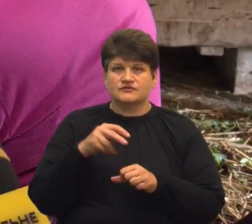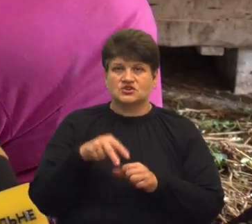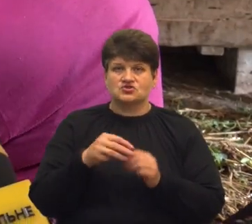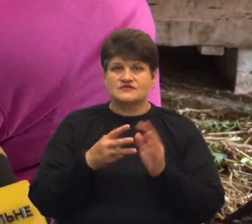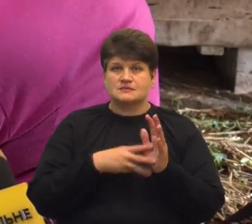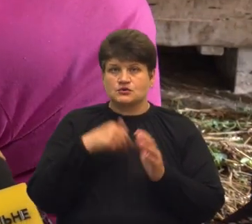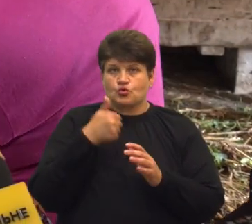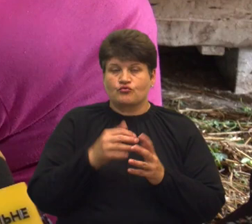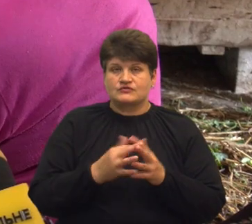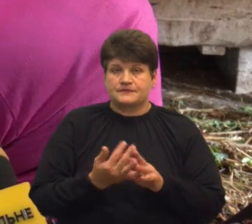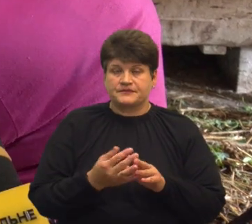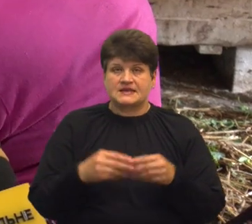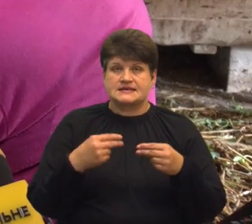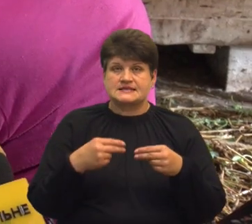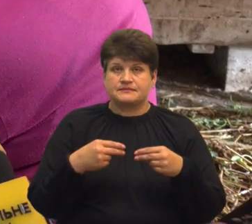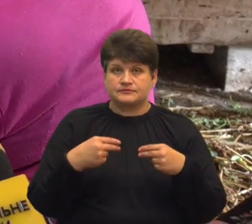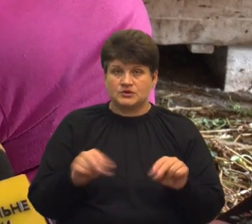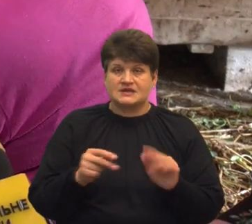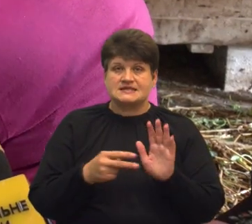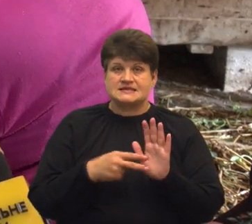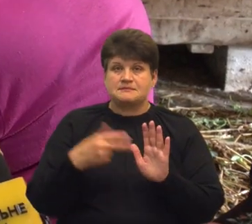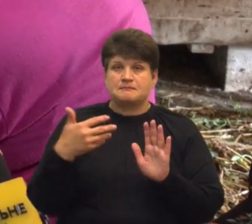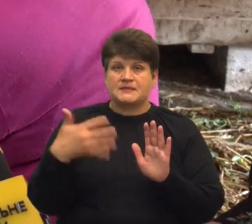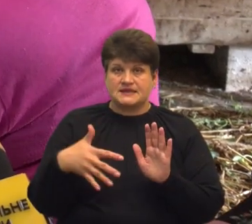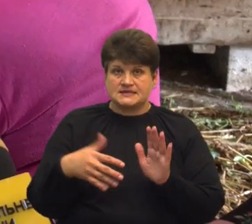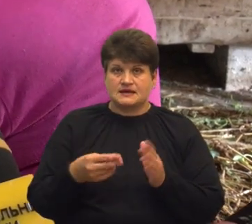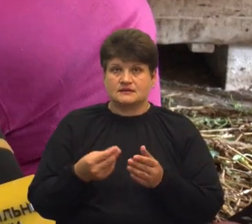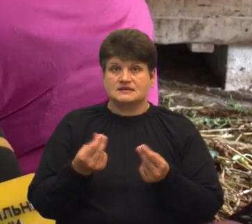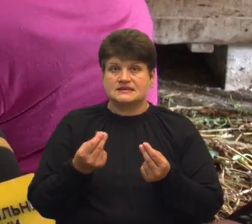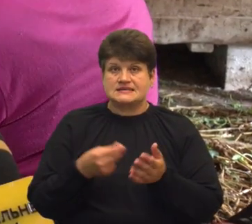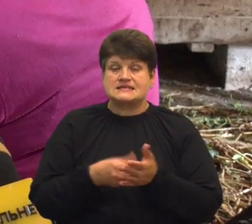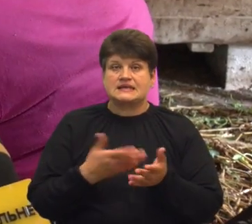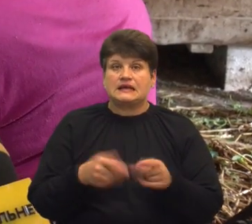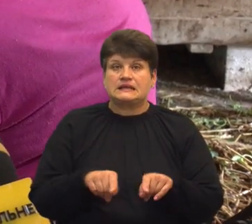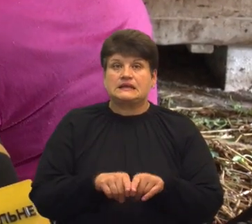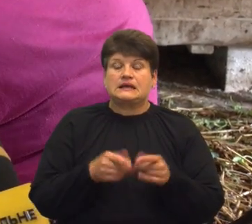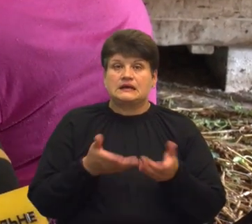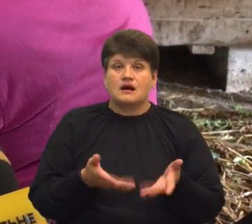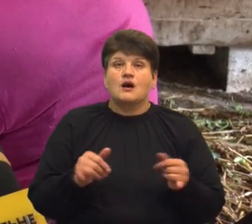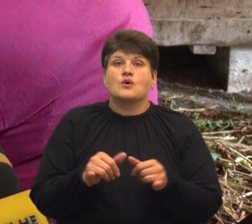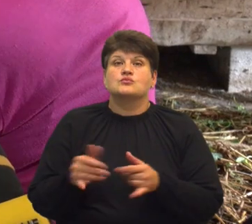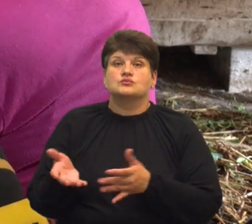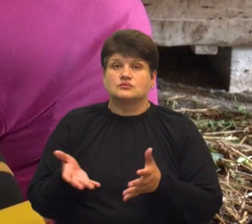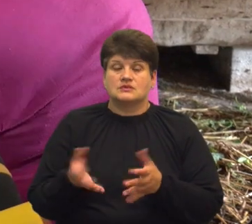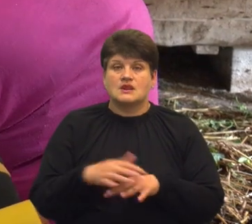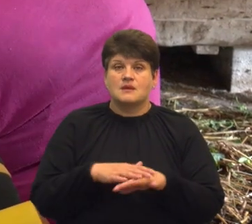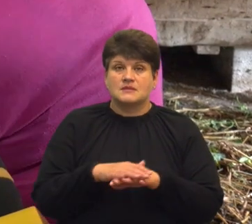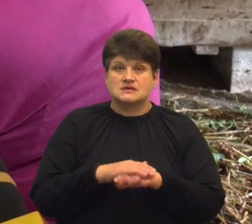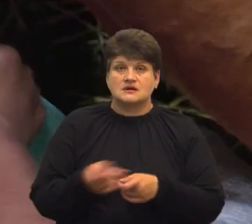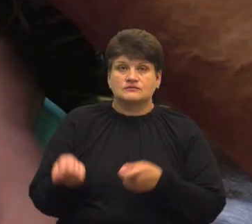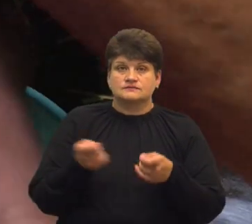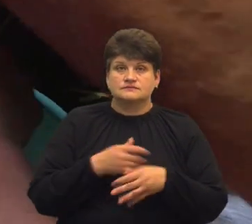7,50. Ціна така. Ну, де поїмниця. На базар ввозити не хочемо,